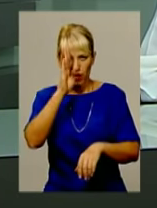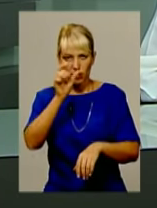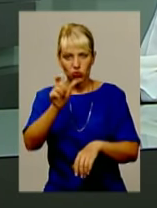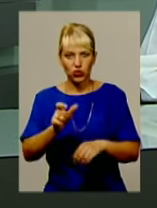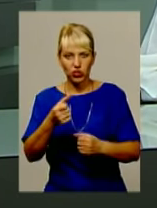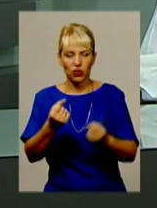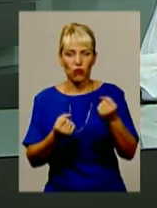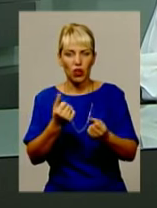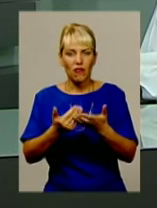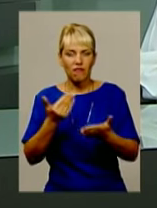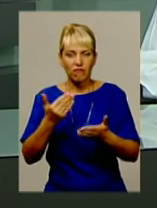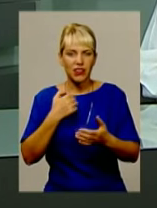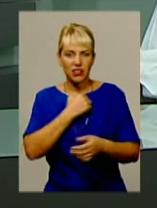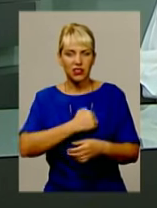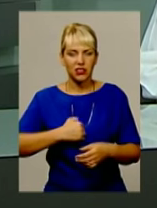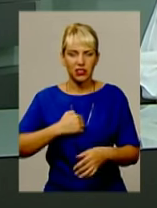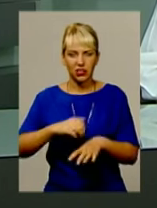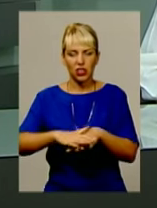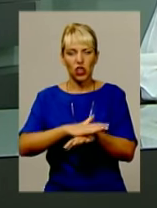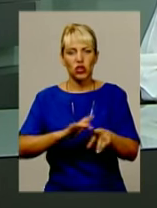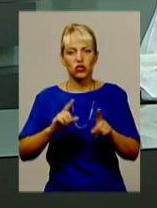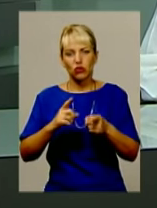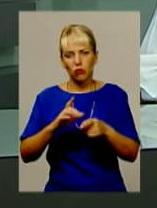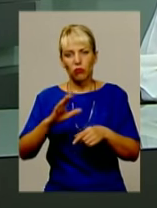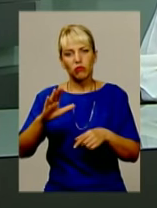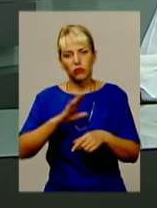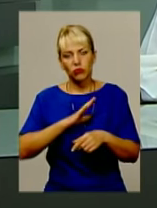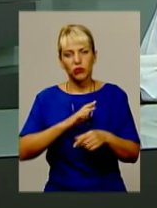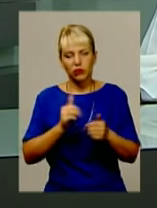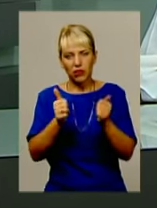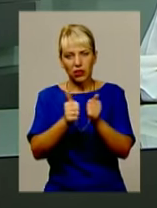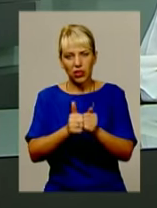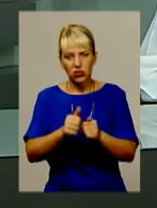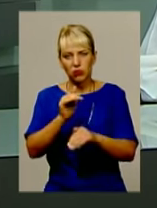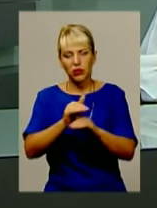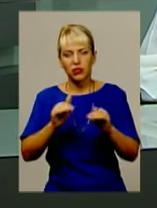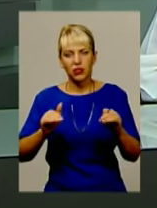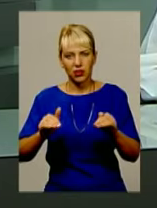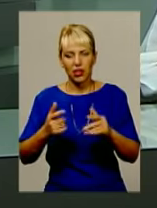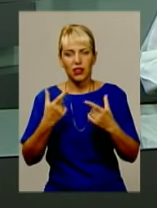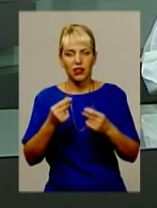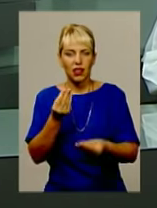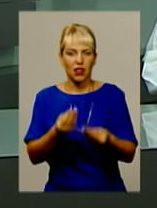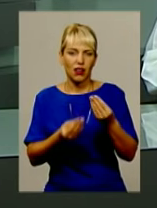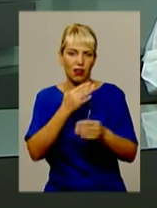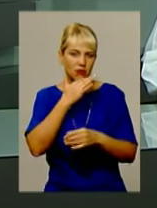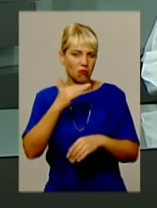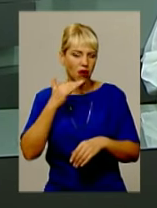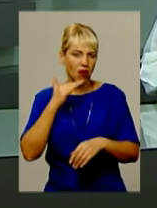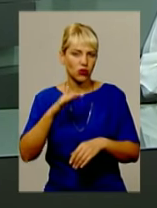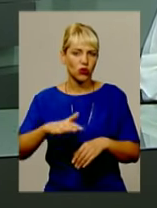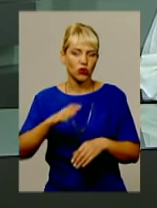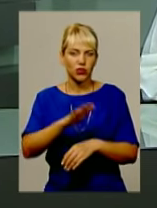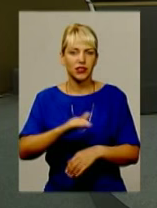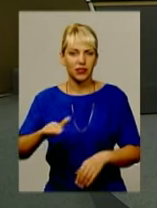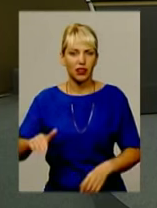від самосуду розлючених місцян. Адже авто зупинилося біля самого дитячого майданчику, де якраз гралося багато дітей.